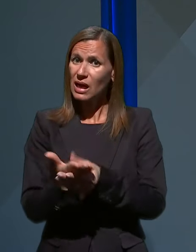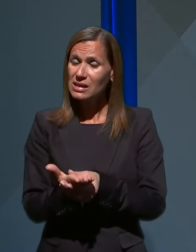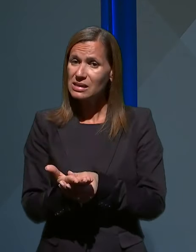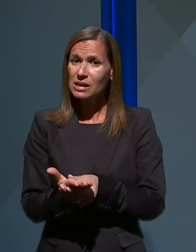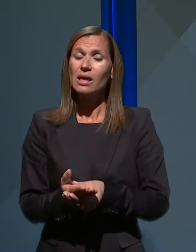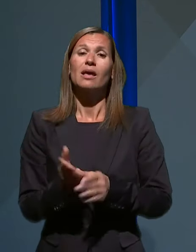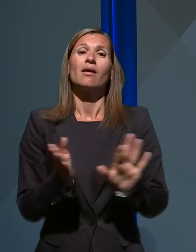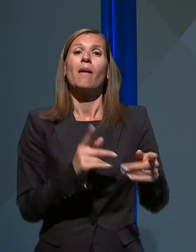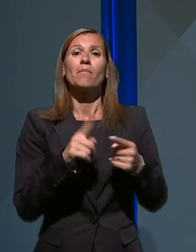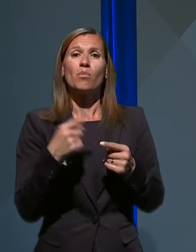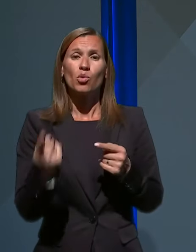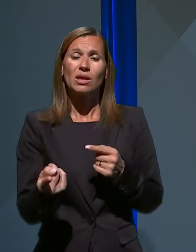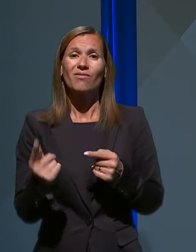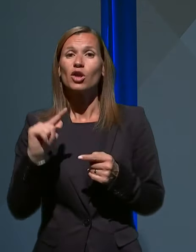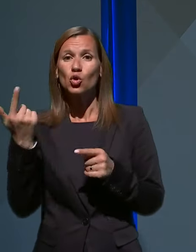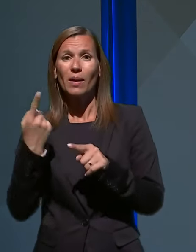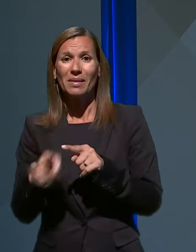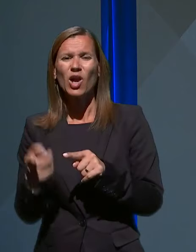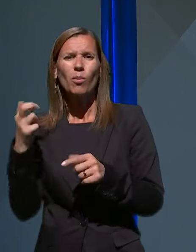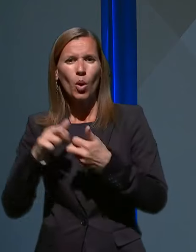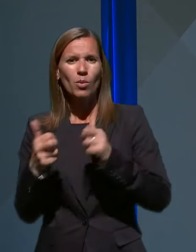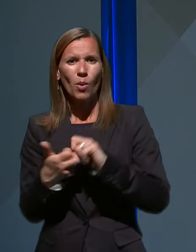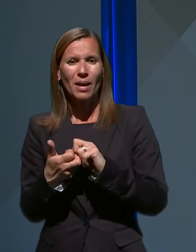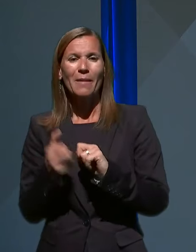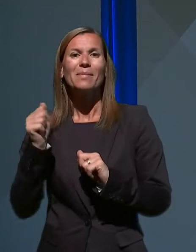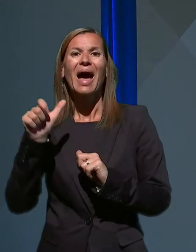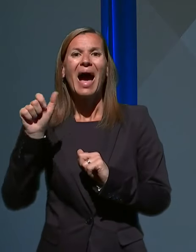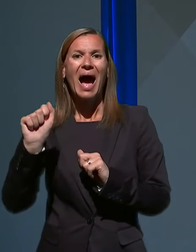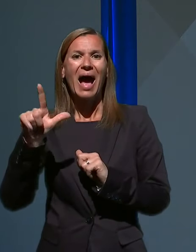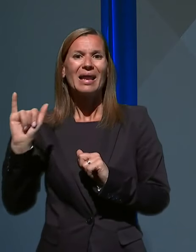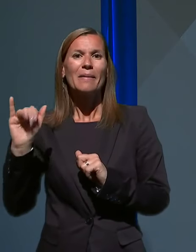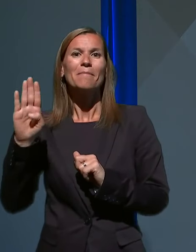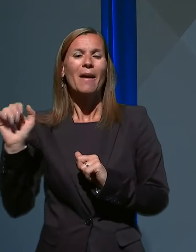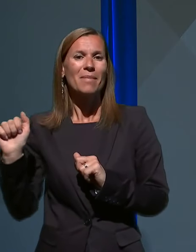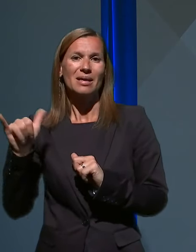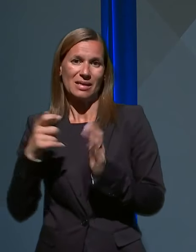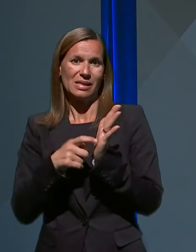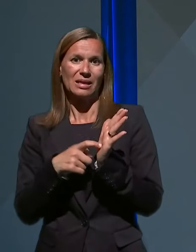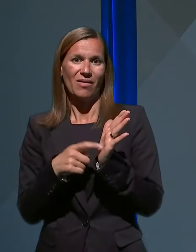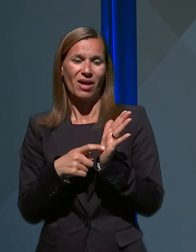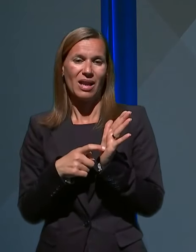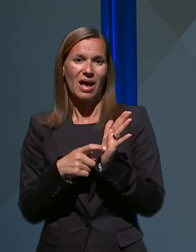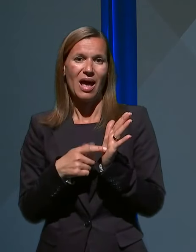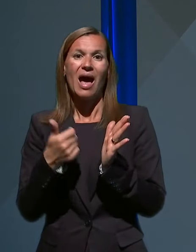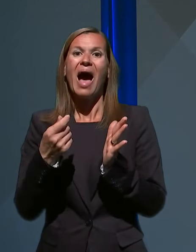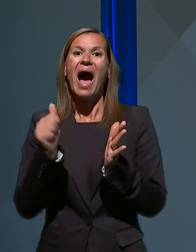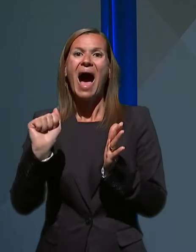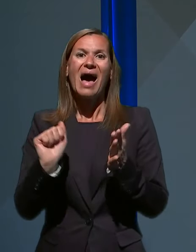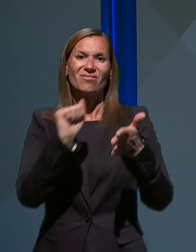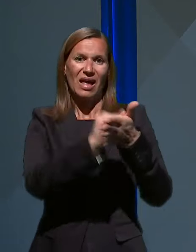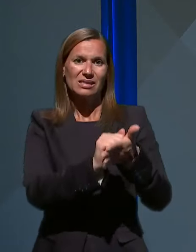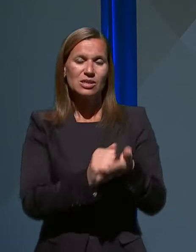Potem je bil v drugem delu problem v tem, da je Alibaba zahtevala avans oziroma